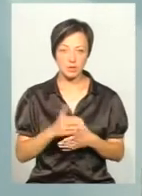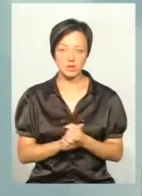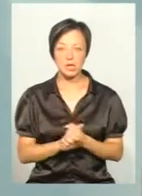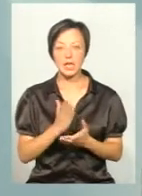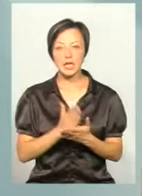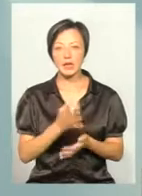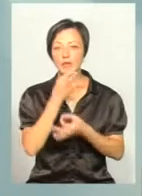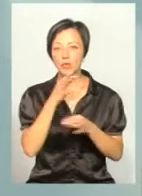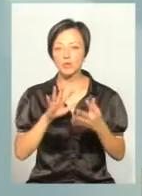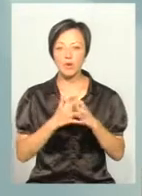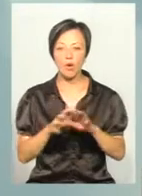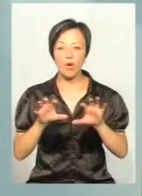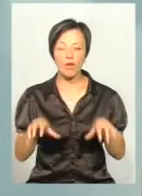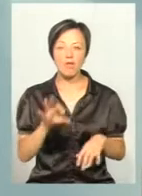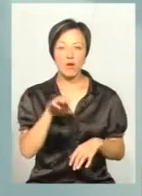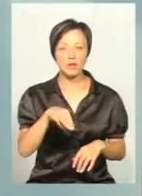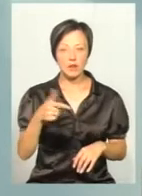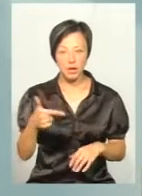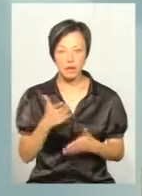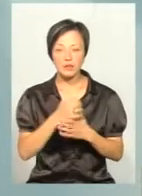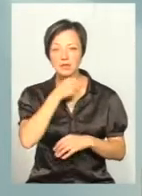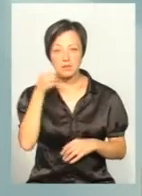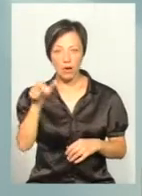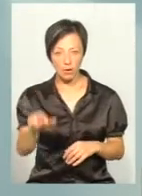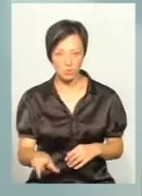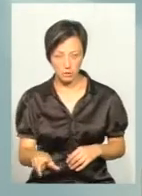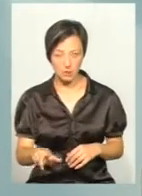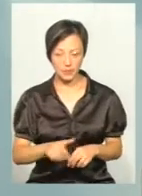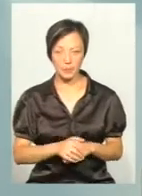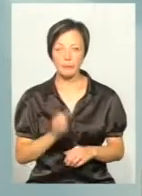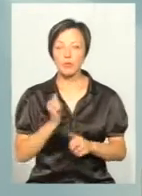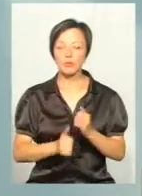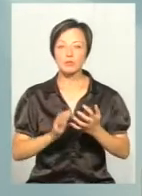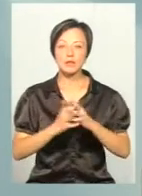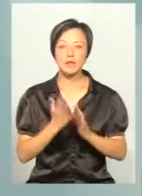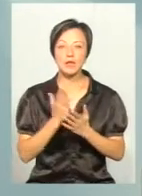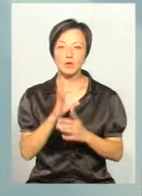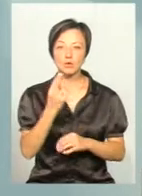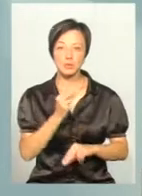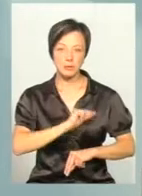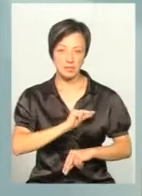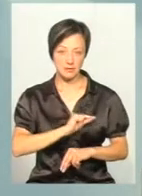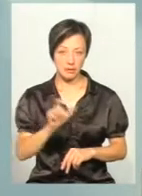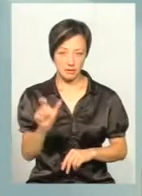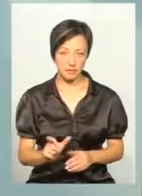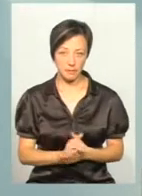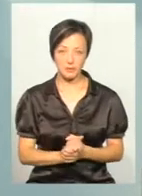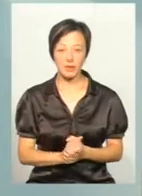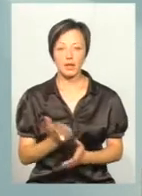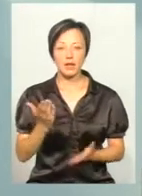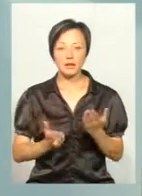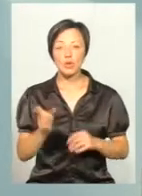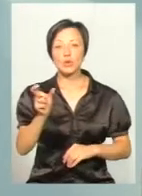Є в любому селі голова ОТГ, є староста. В кожному селі є соціальний працівник. Тобто,